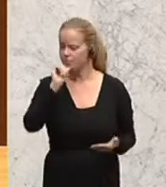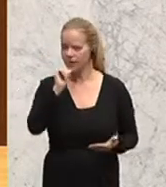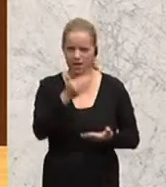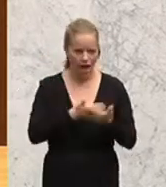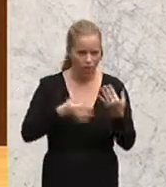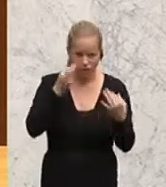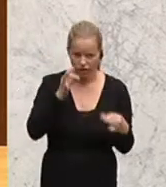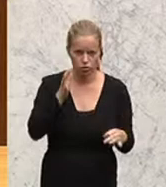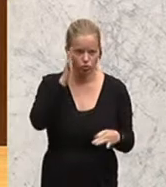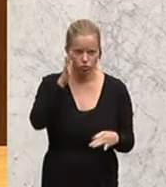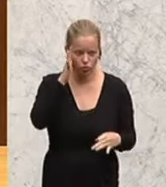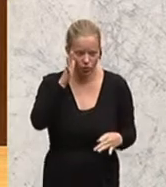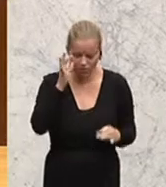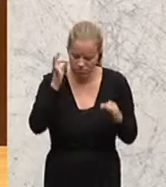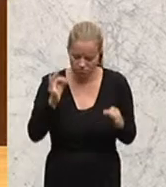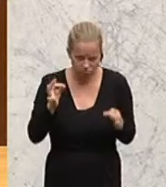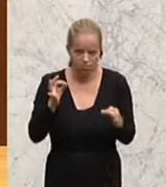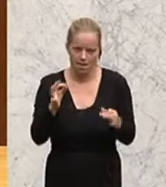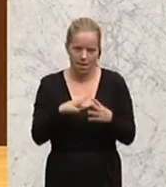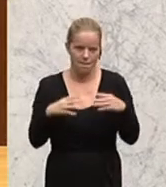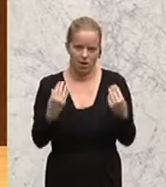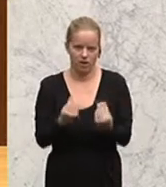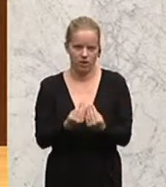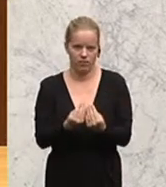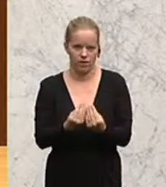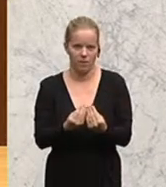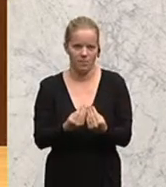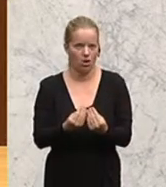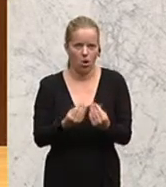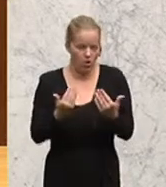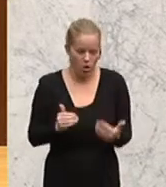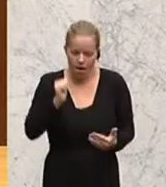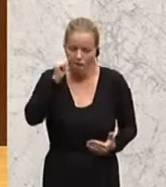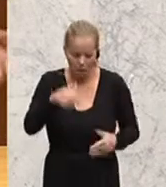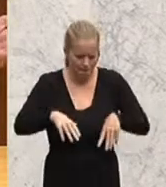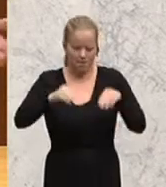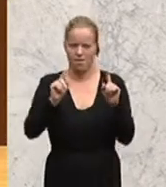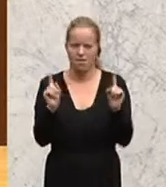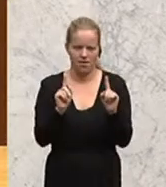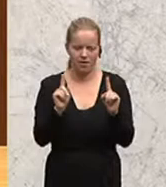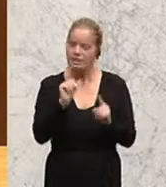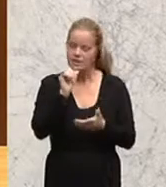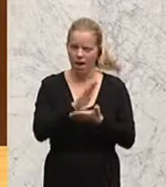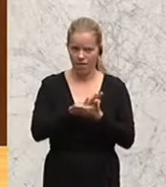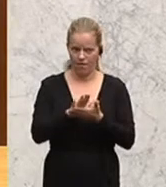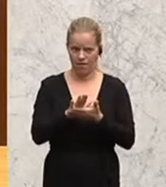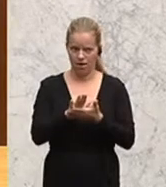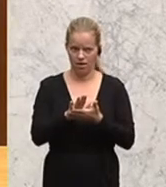zukunftstaugliche Gemeinschaft entsteht mit einem Schlag, ist keine einfache